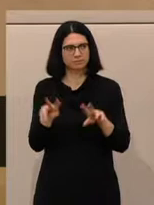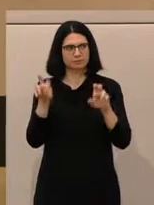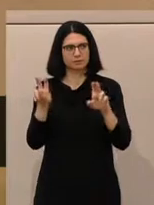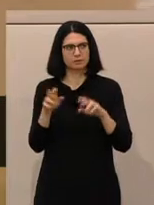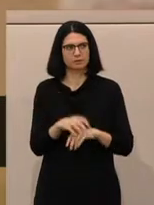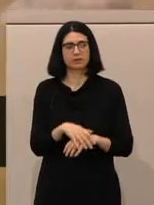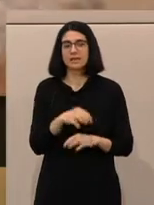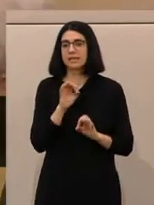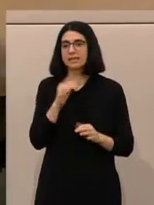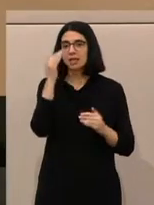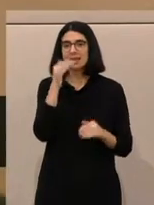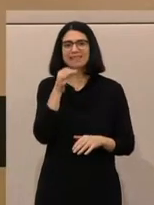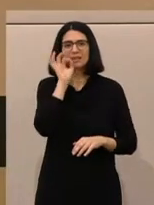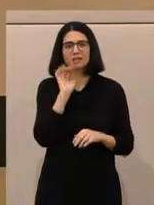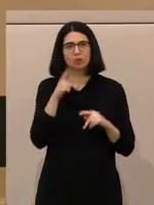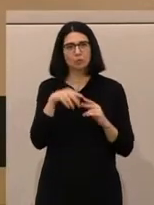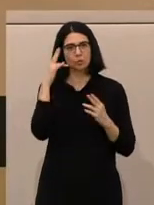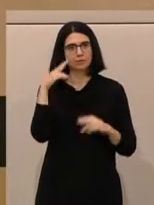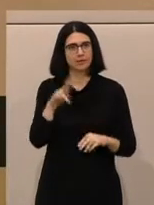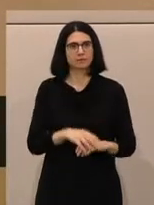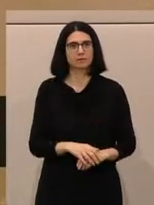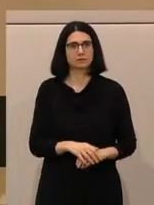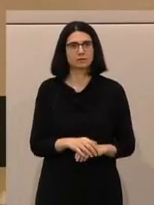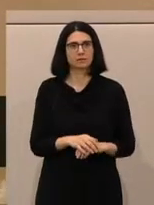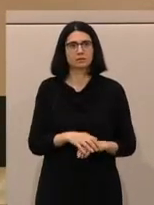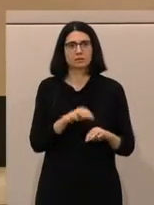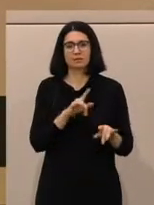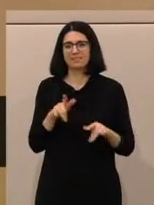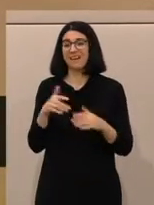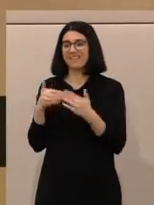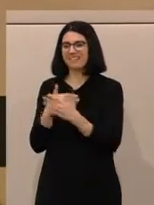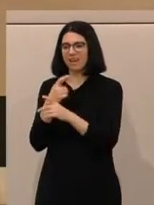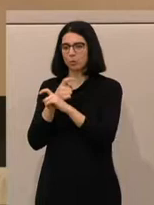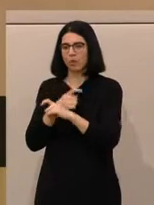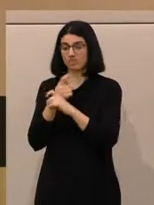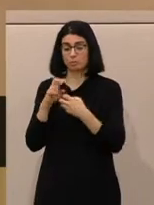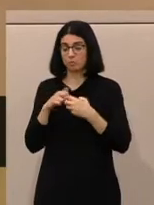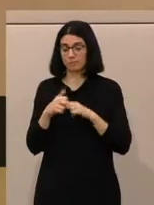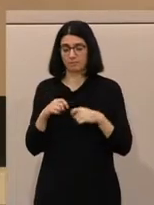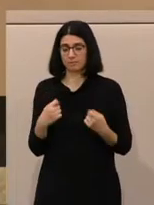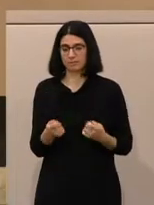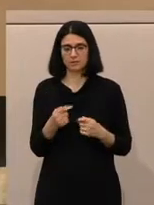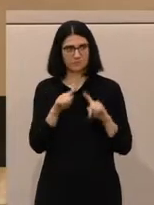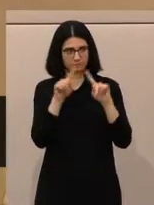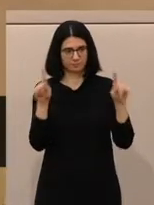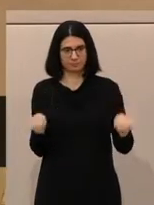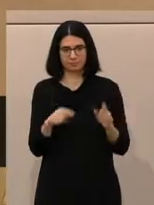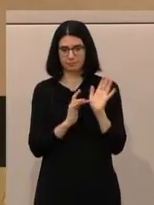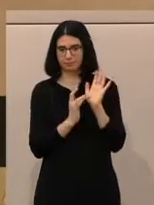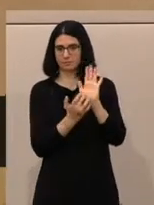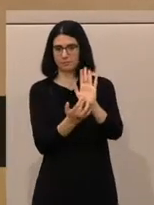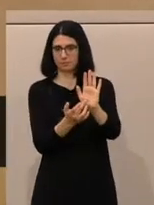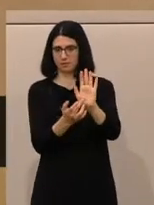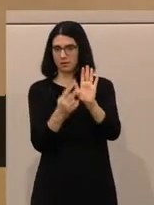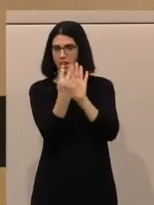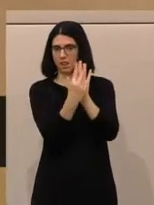und Herren, wir haben ein Problem. Wir haben ein Neonazi-Problem. Was Sie hier auf diesem Schild lesen können,